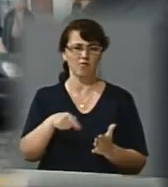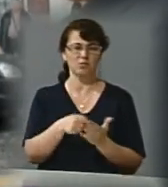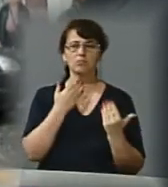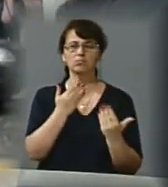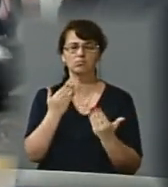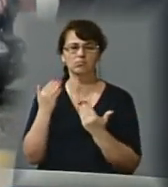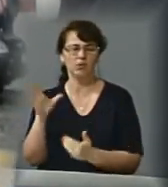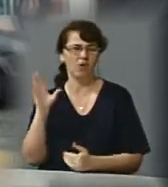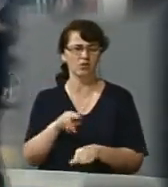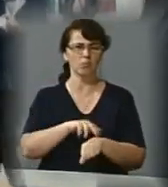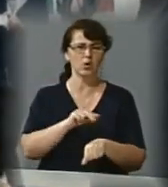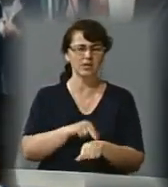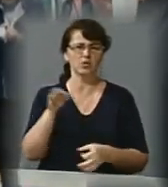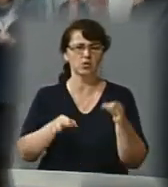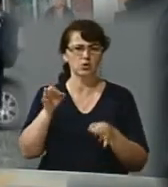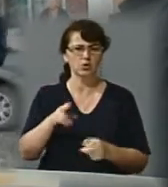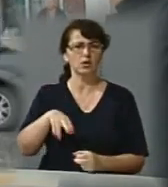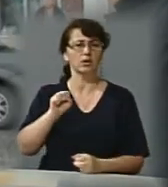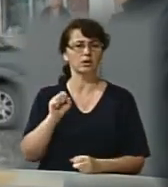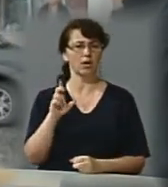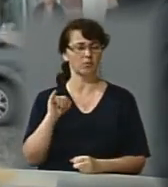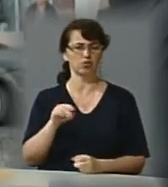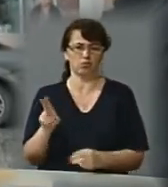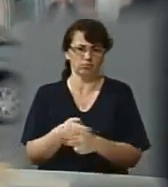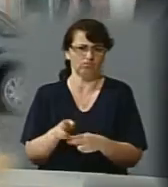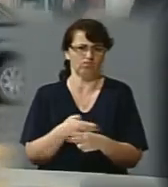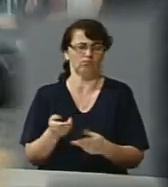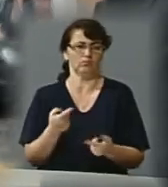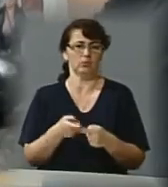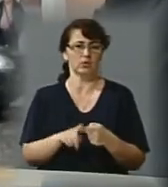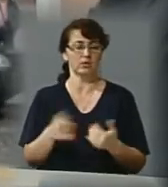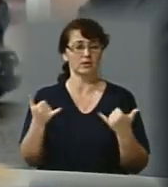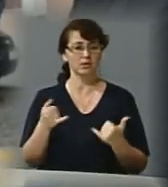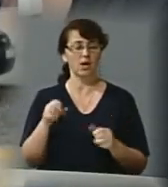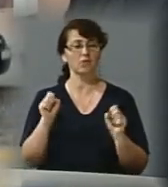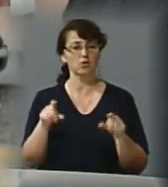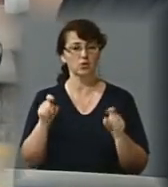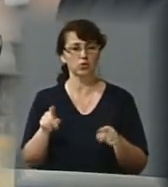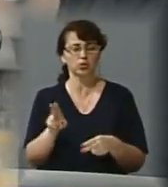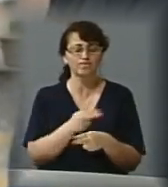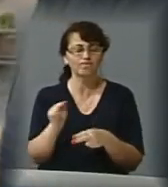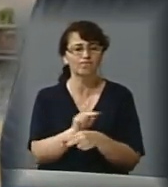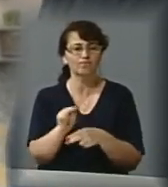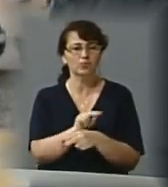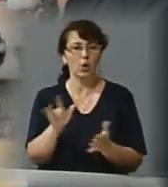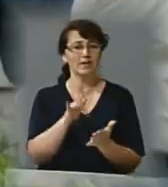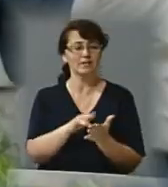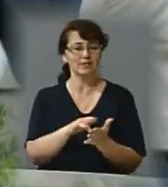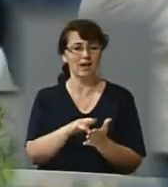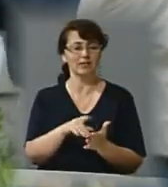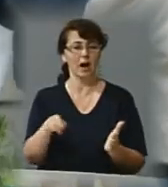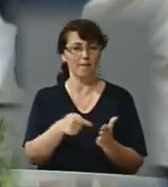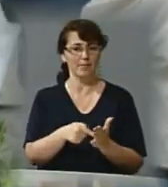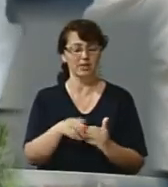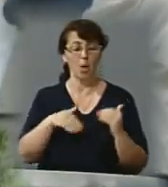Поліцію, суди та ДАБі, аби врегулювати проблему. Зараз у Золочеві триває реконструкція центральної частини міста. Площа Вічева